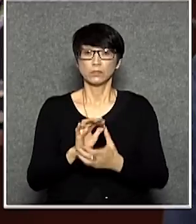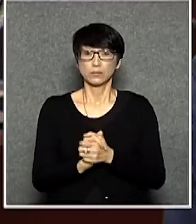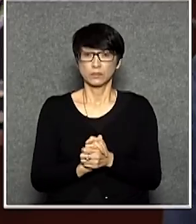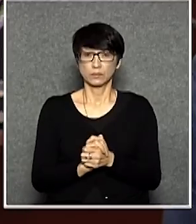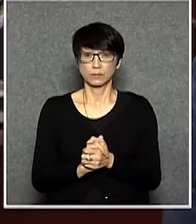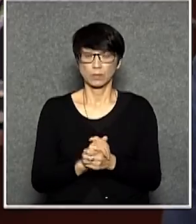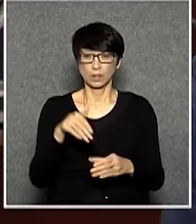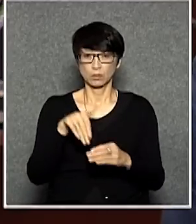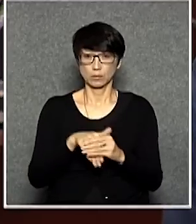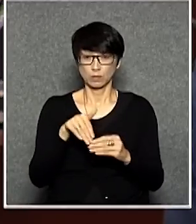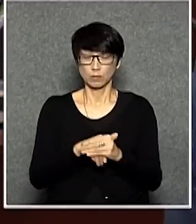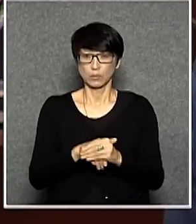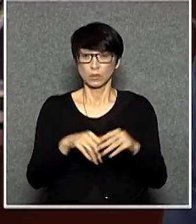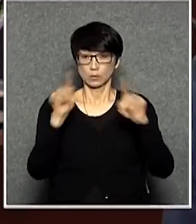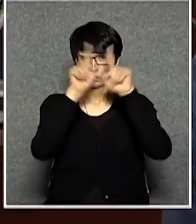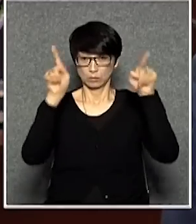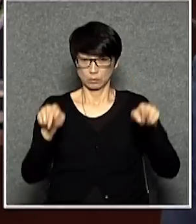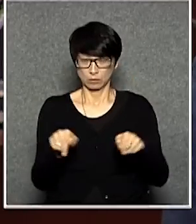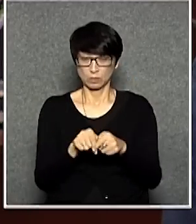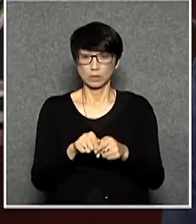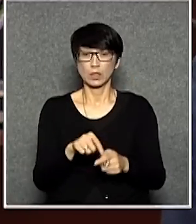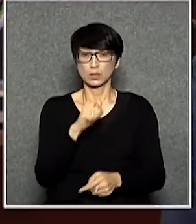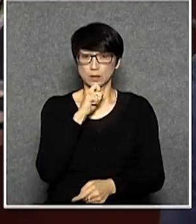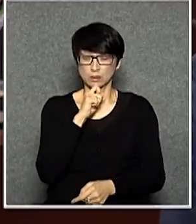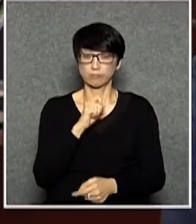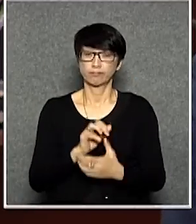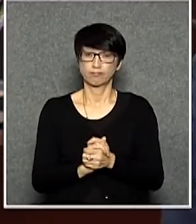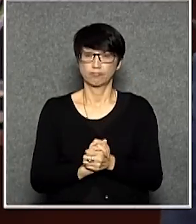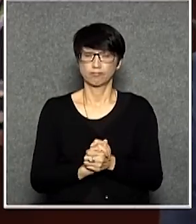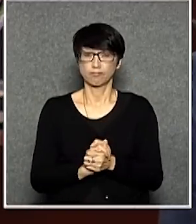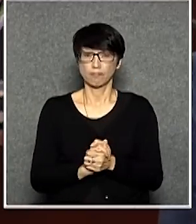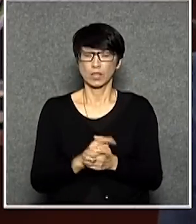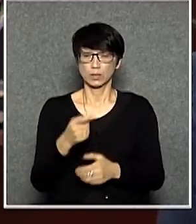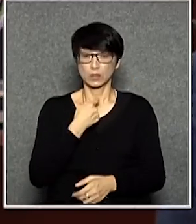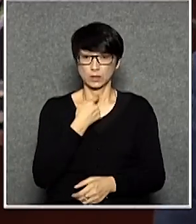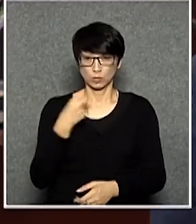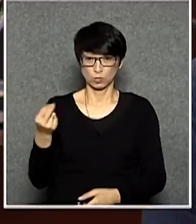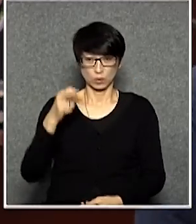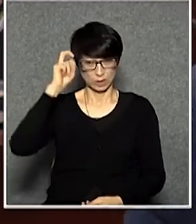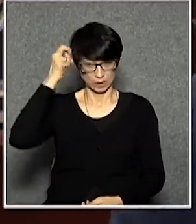投票冊文本是出現這個問題的所以這個是需要我們認真去研究的多謝主席